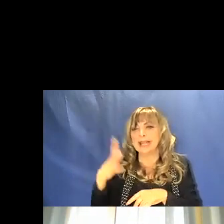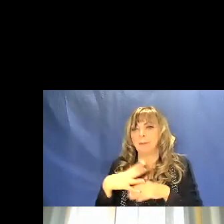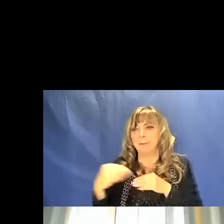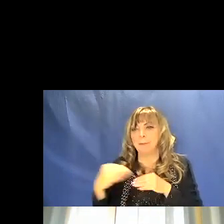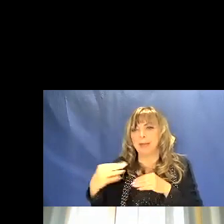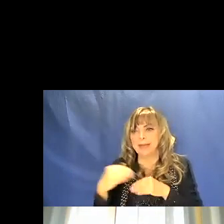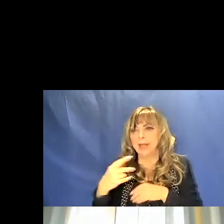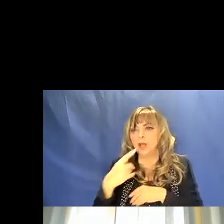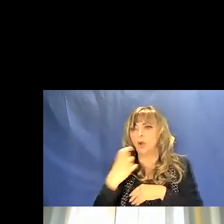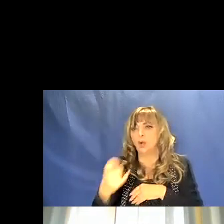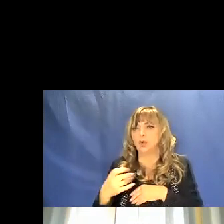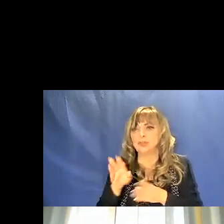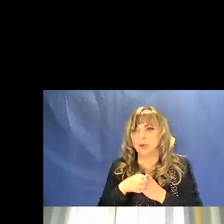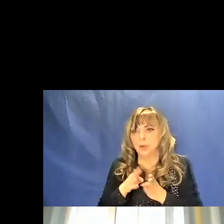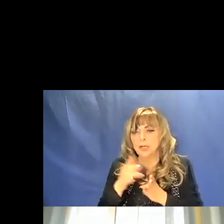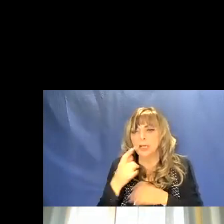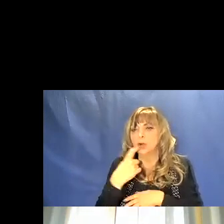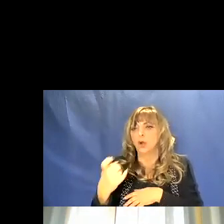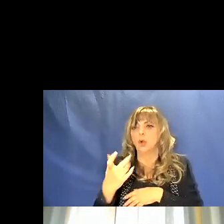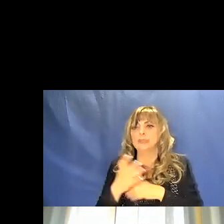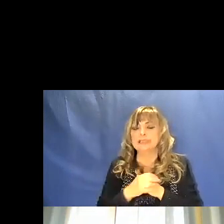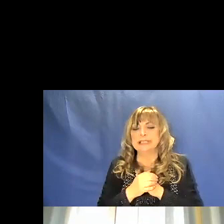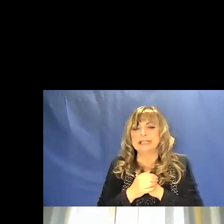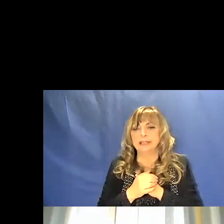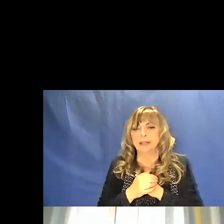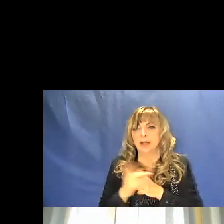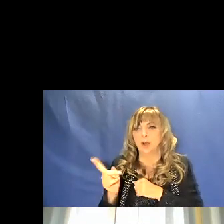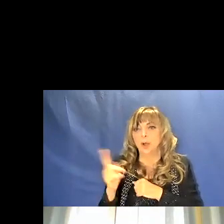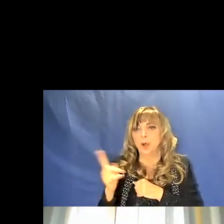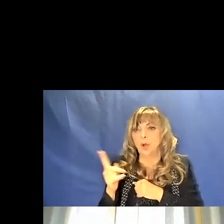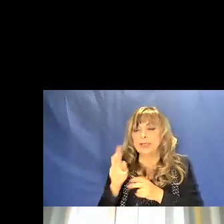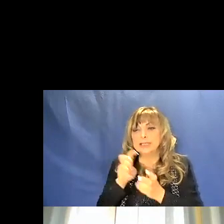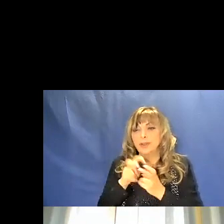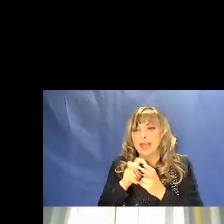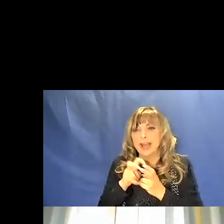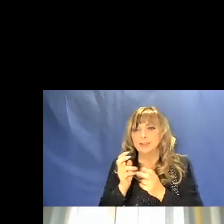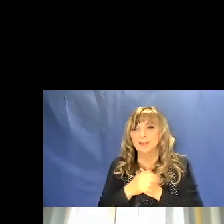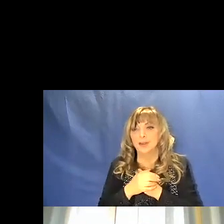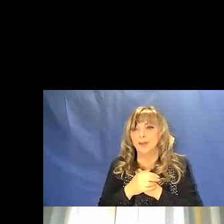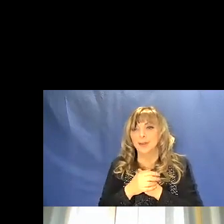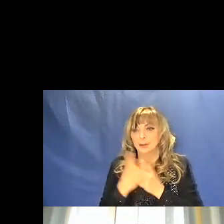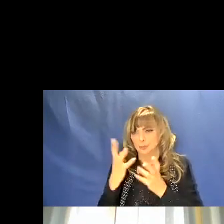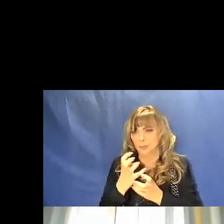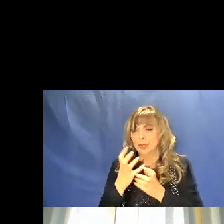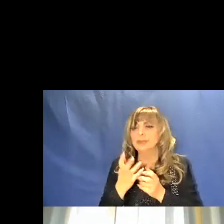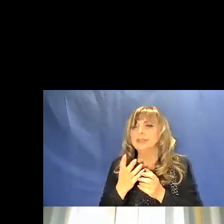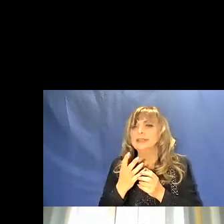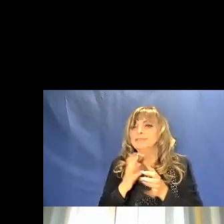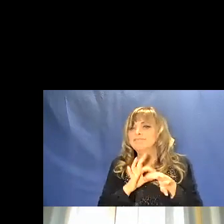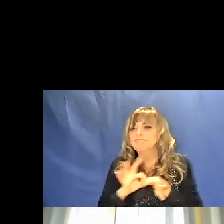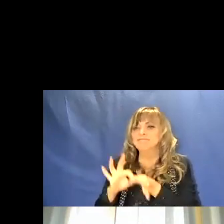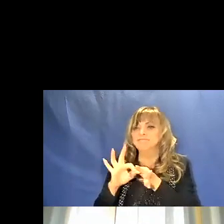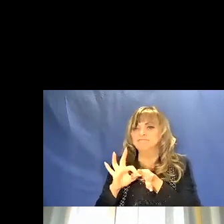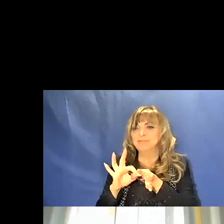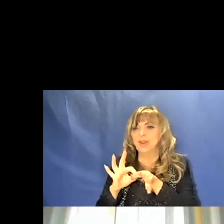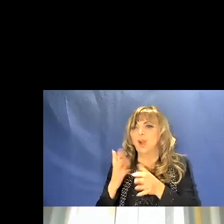conchiglie rosse code discoiatolo fulvo volesse richiamare il